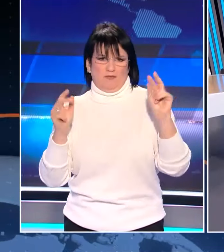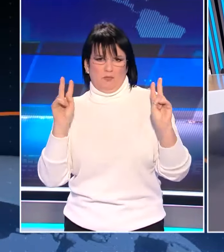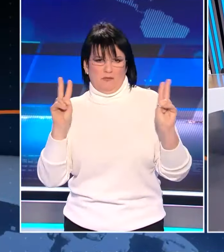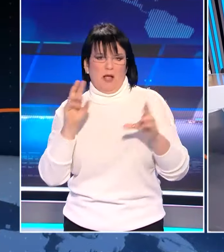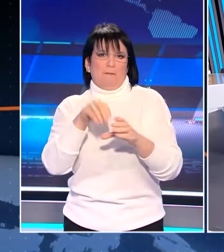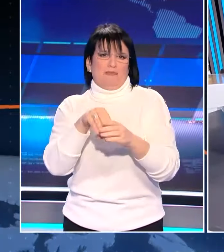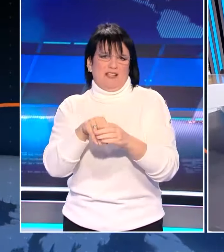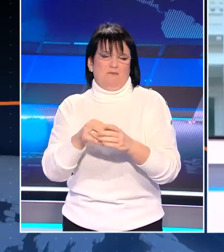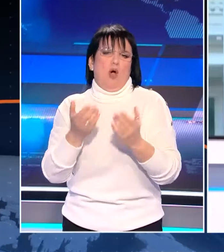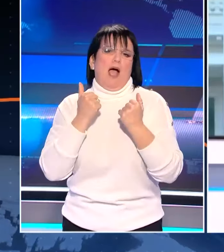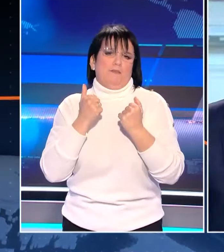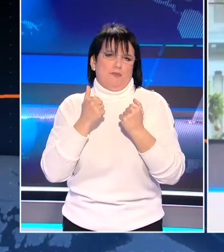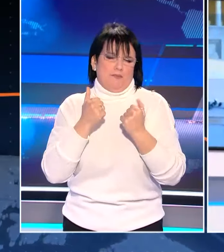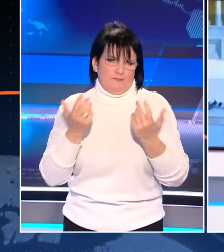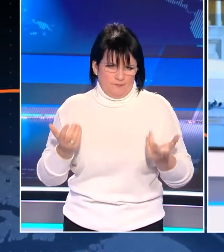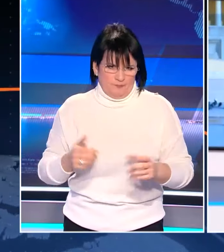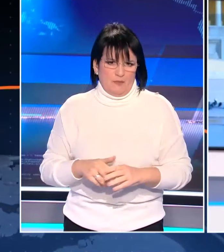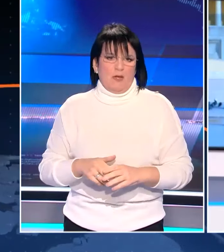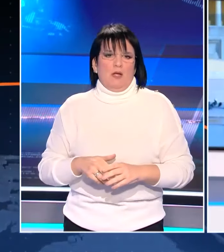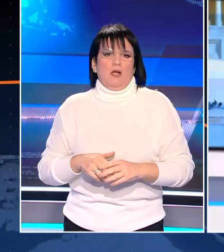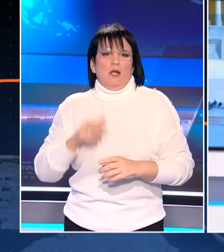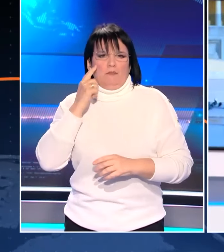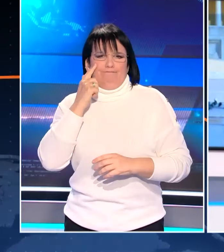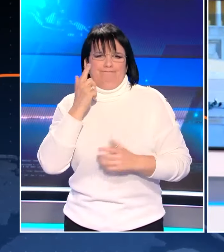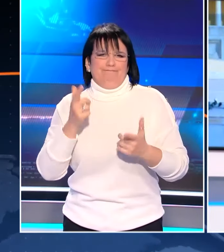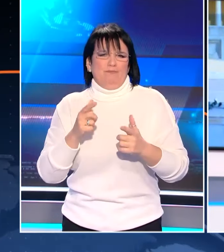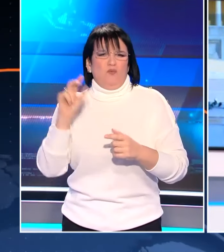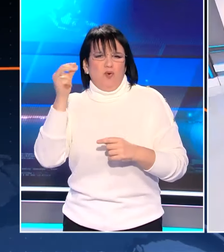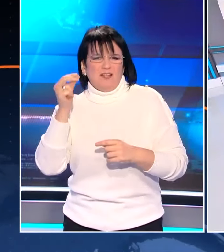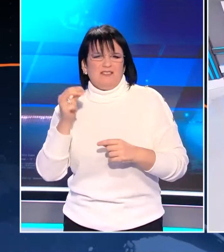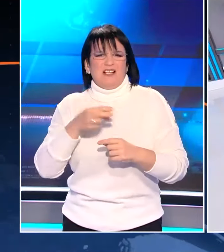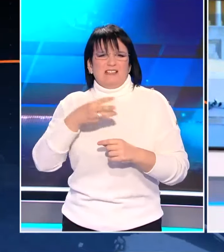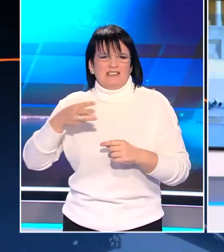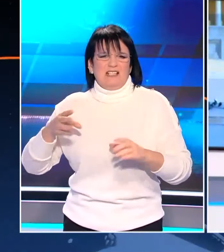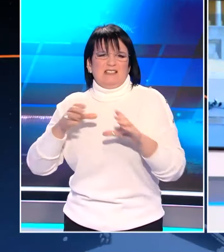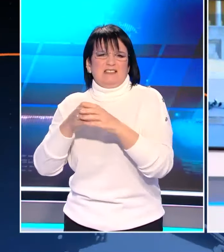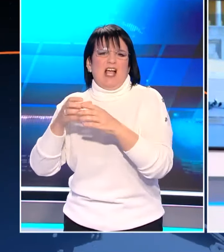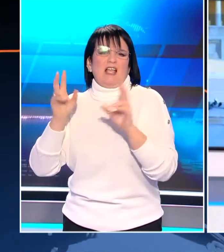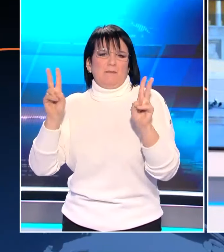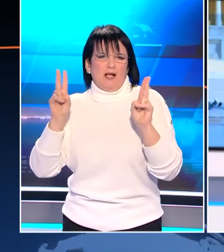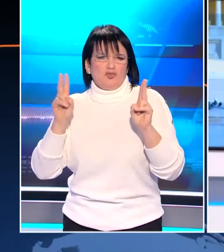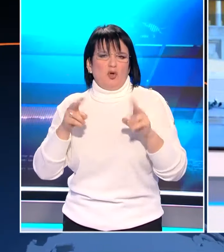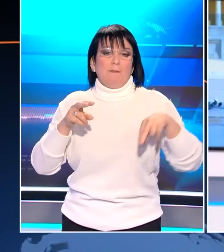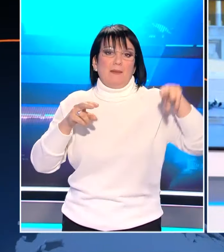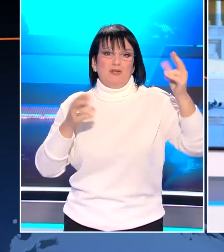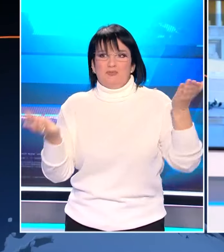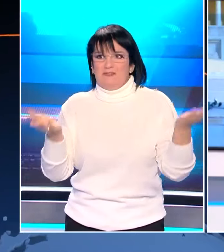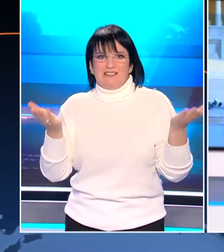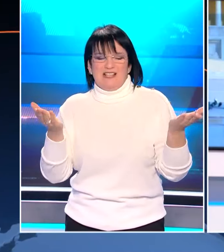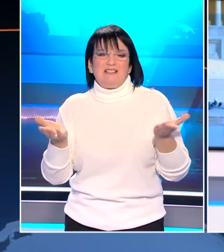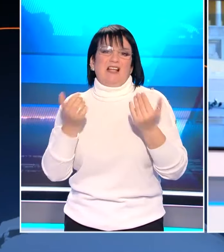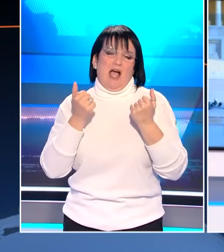Πασόκ δεν ψήφισαν αυτό το νομοσχέδιο. Είναι ένα δόκιμο, ξέρετε, να συγκρίνεις βουλευτές της αντιπολίτευσης με τους βουλευτές της πλειοψηφίας, πόλωδε μάλλον με τους υπουργούς.